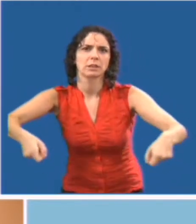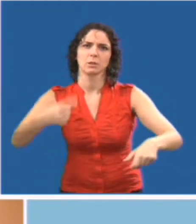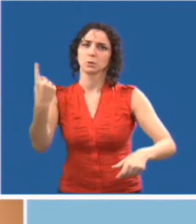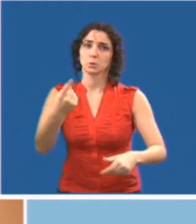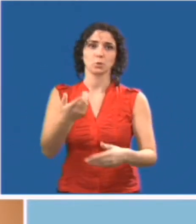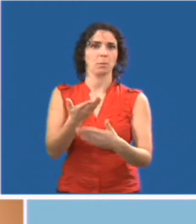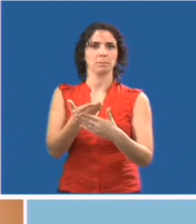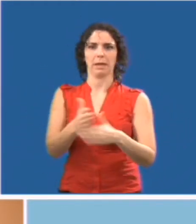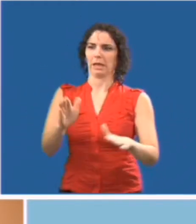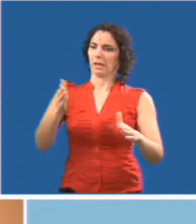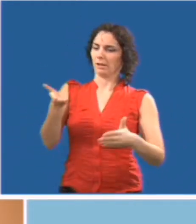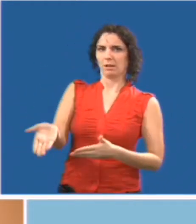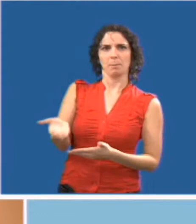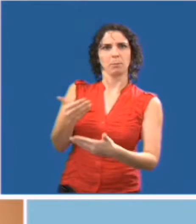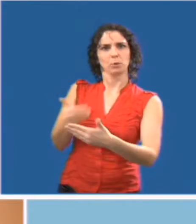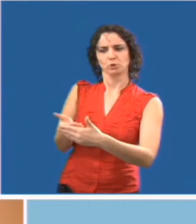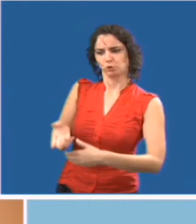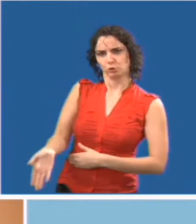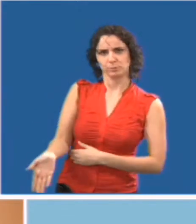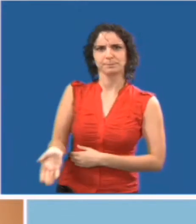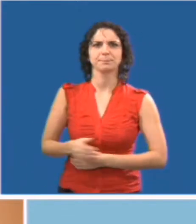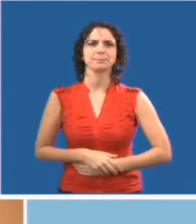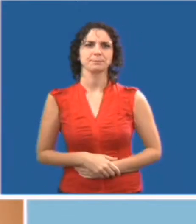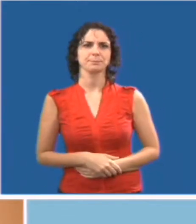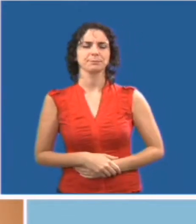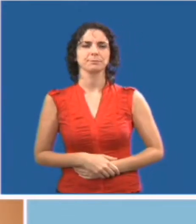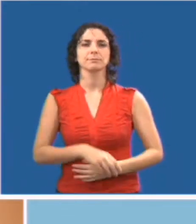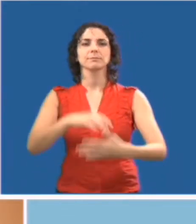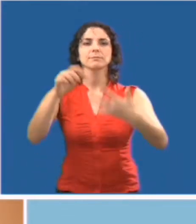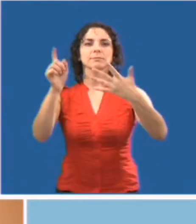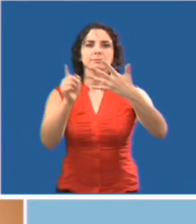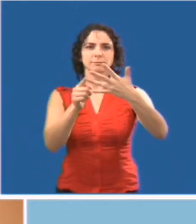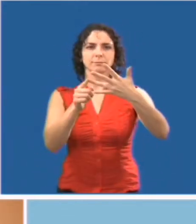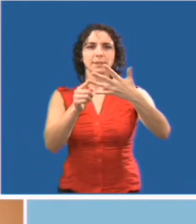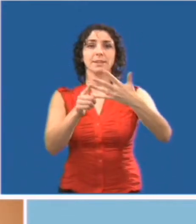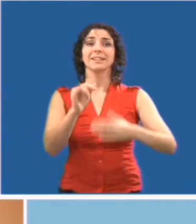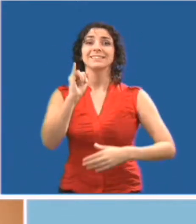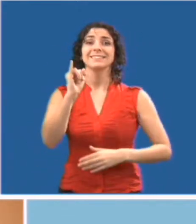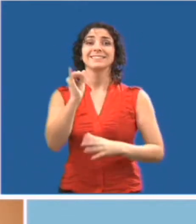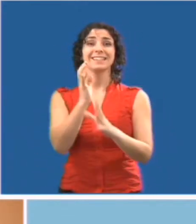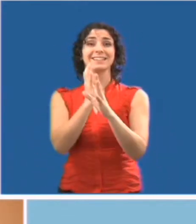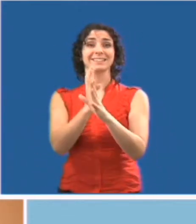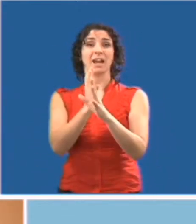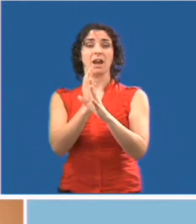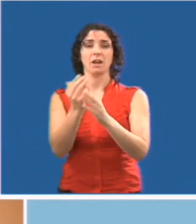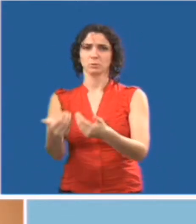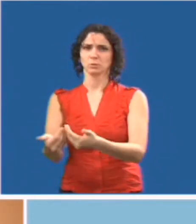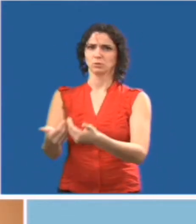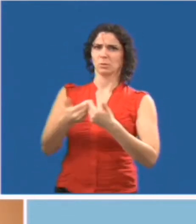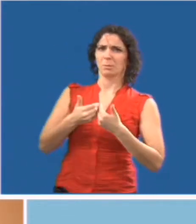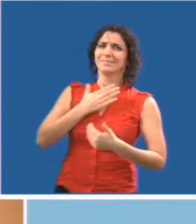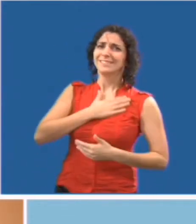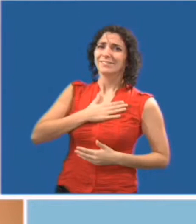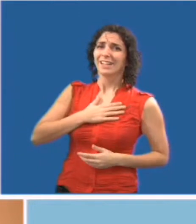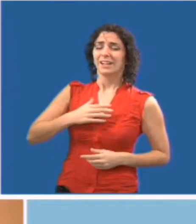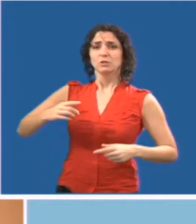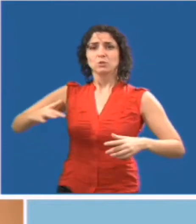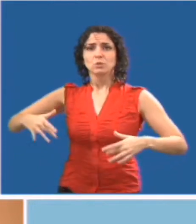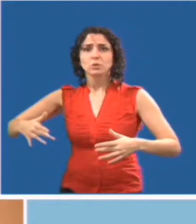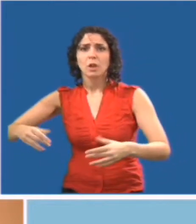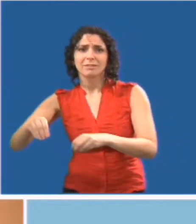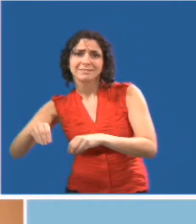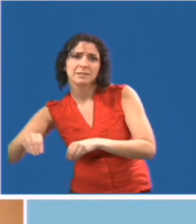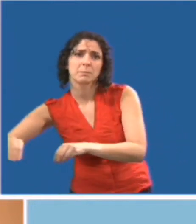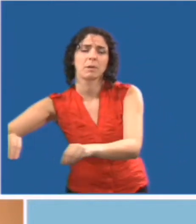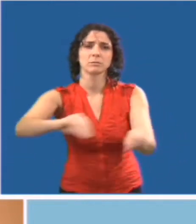déplacer son fauteuil roulant, vérifiez qu'elle est prête avant de le faire. Ne laissez jamais la personne dans une